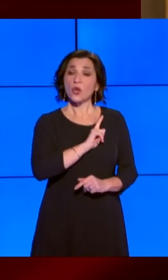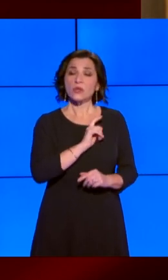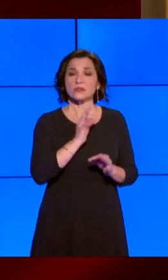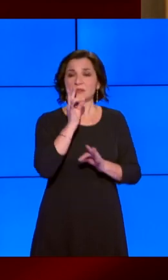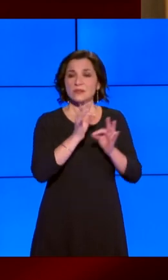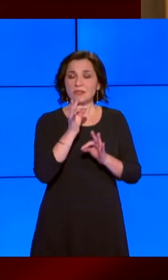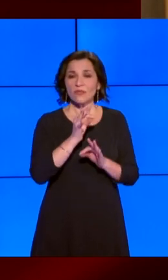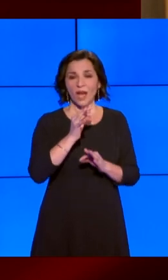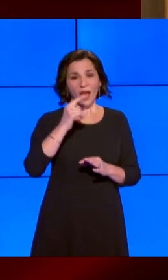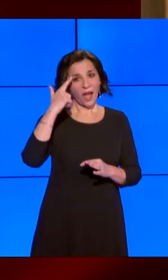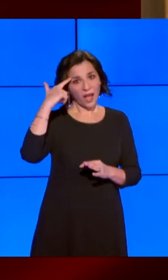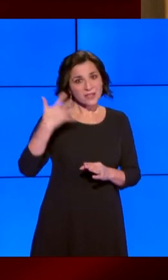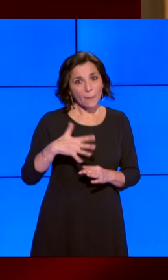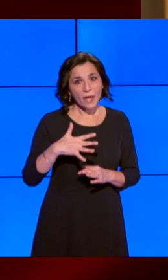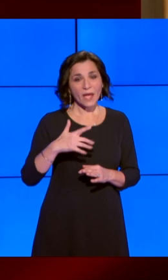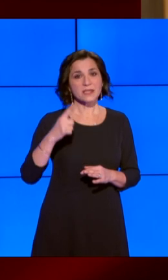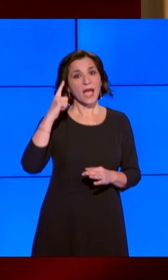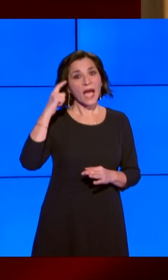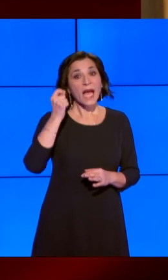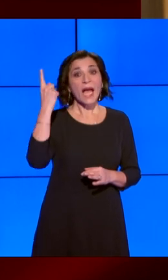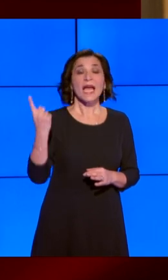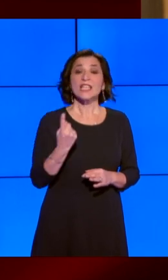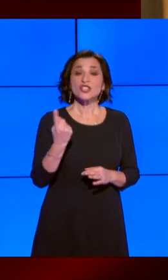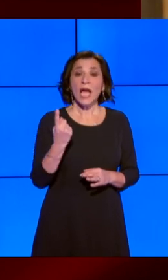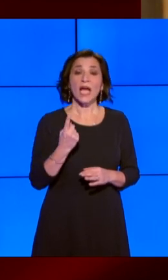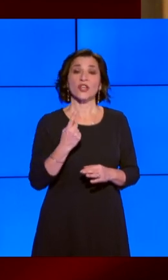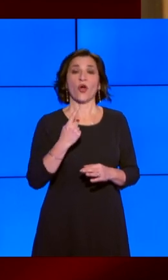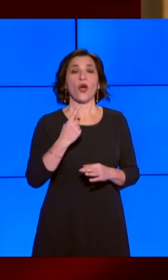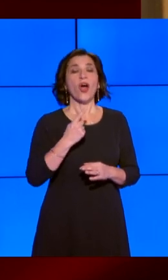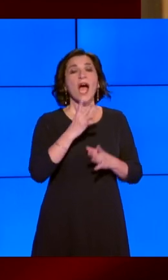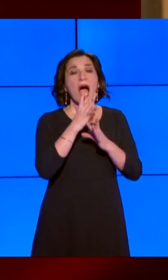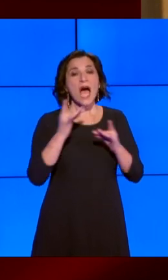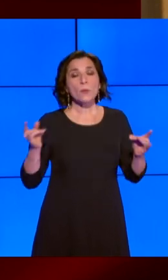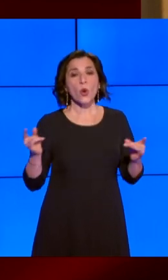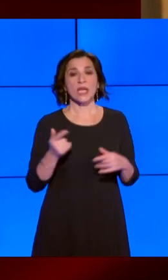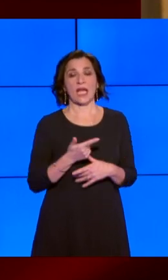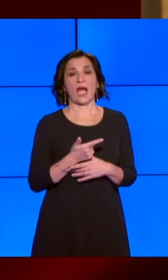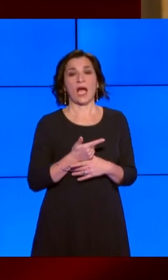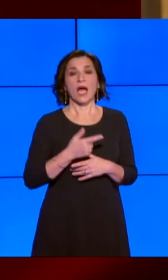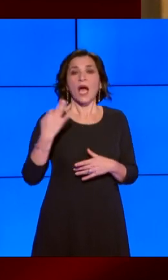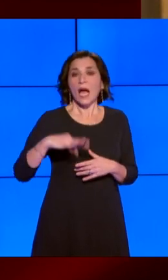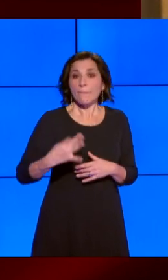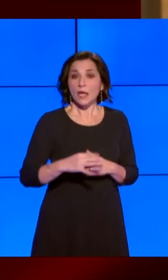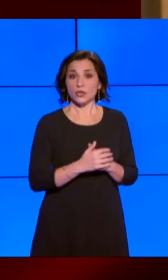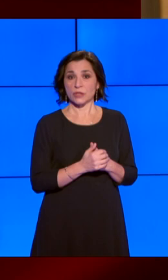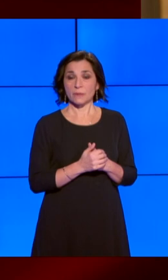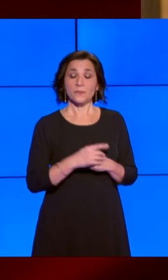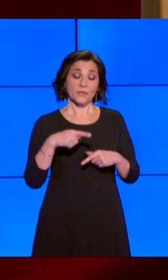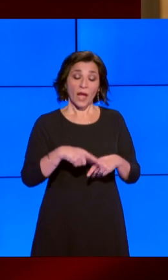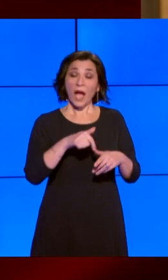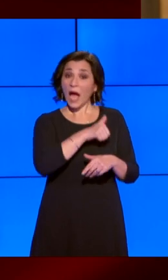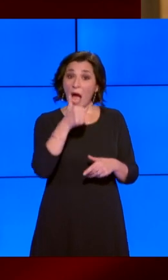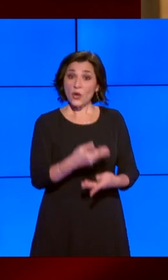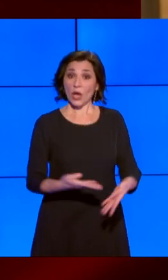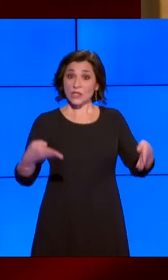di armonia, di umanità. È significativo che nell'anno che si chiude abbiamo celebrato Leonardo da